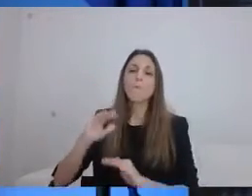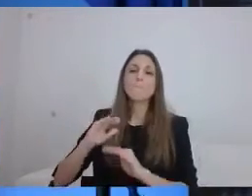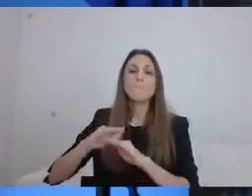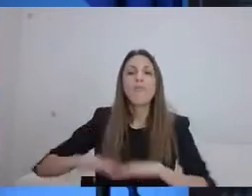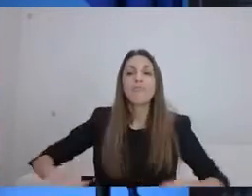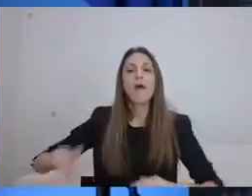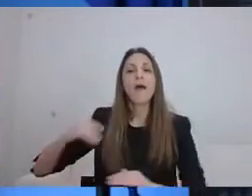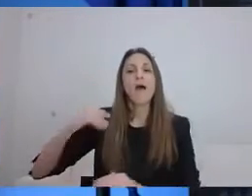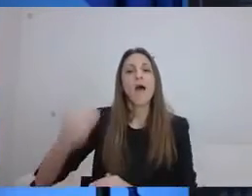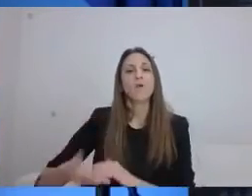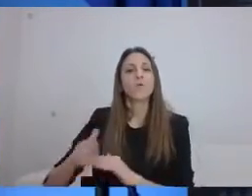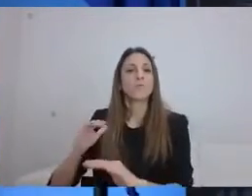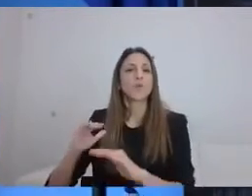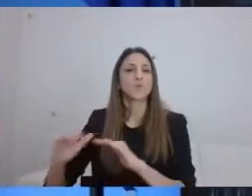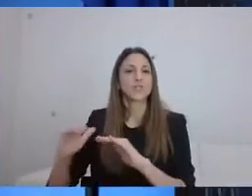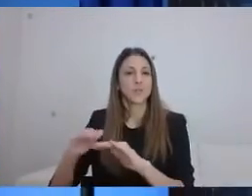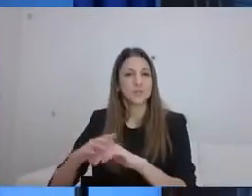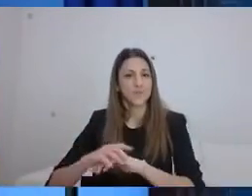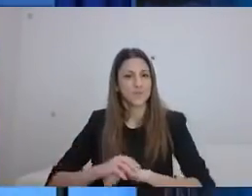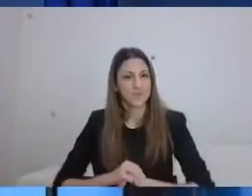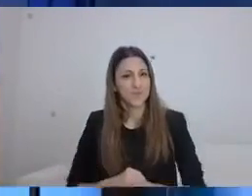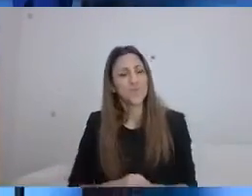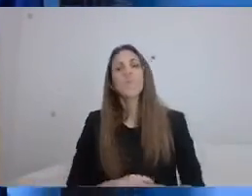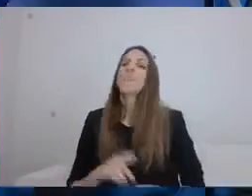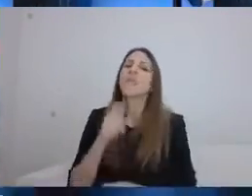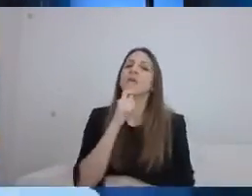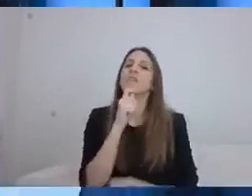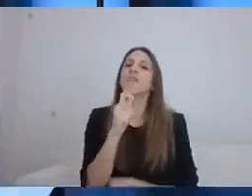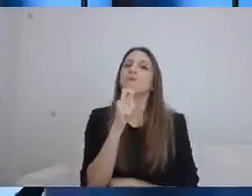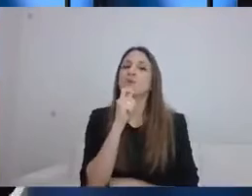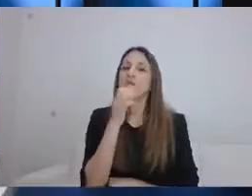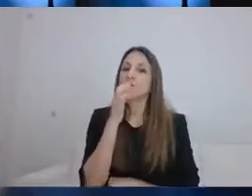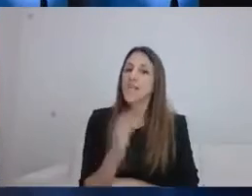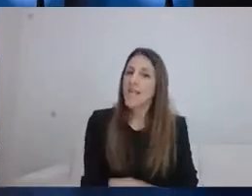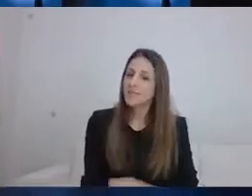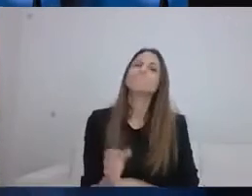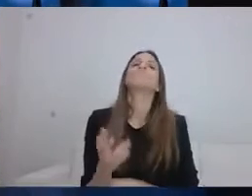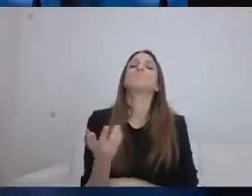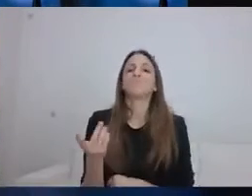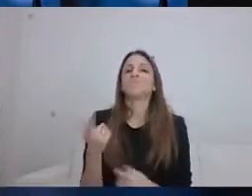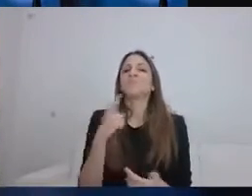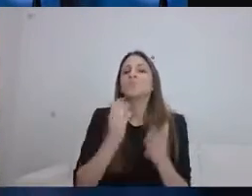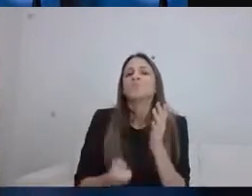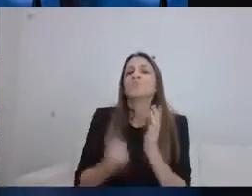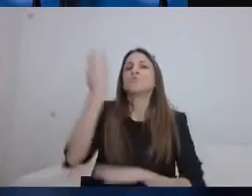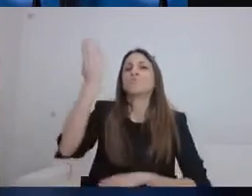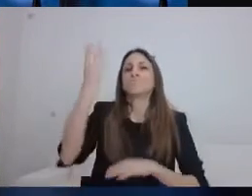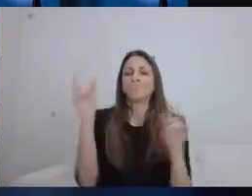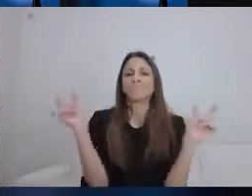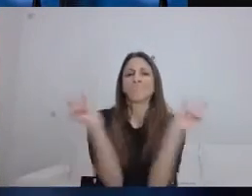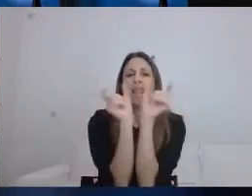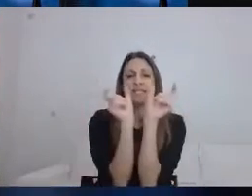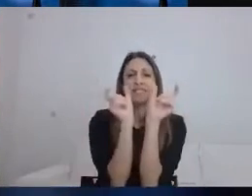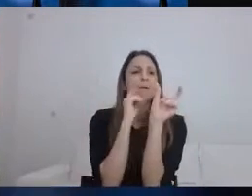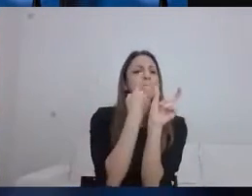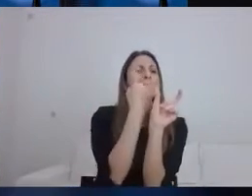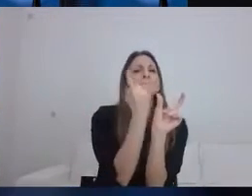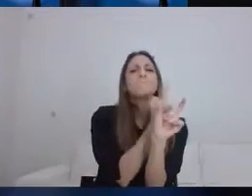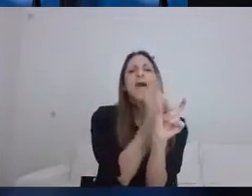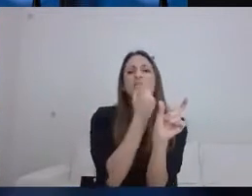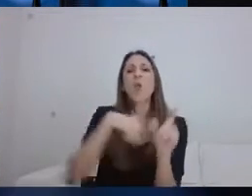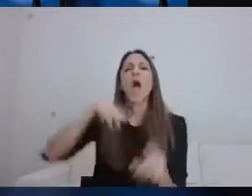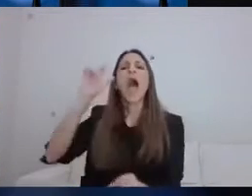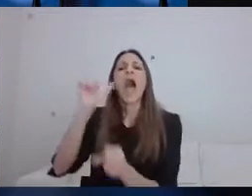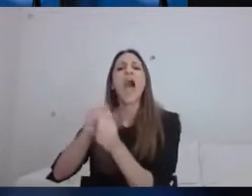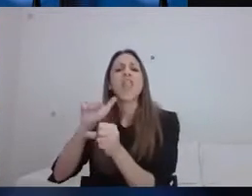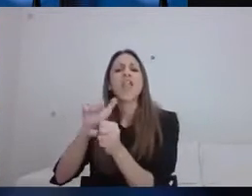Επίτροπε μου άρεσε πάρα πολύ αυτή η καινούργια έννοια, ο περιβαλλοντικός αναλφαβητισμός. Και είναι πάρα πολύ σημαντικό και το θέμα που έθεσε η κυρία